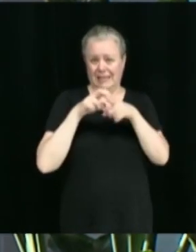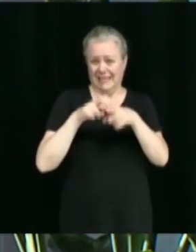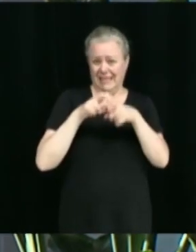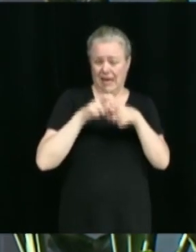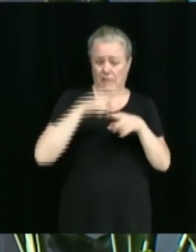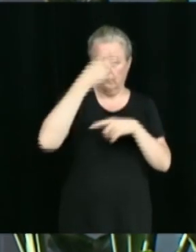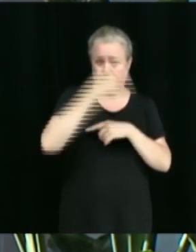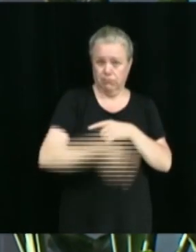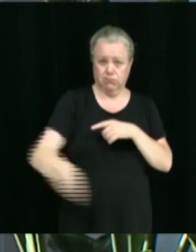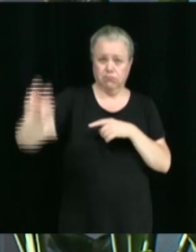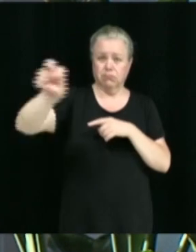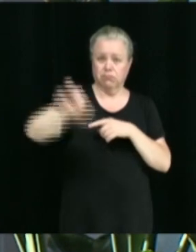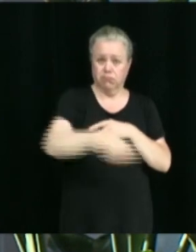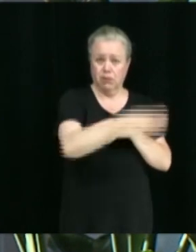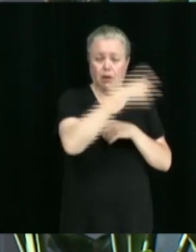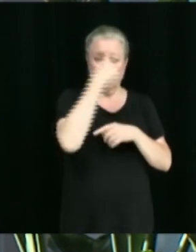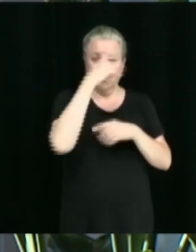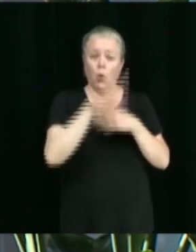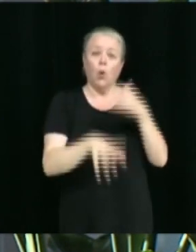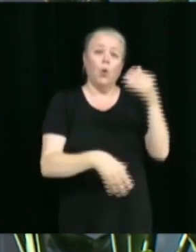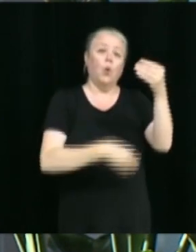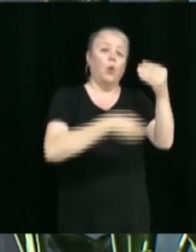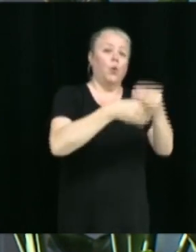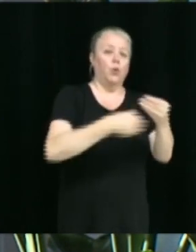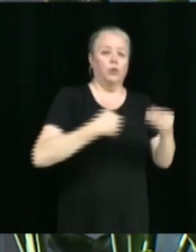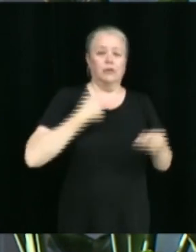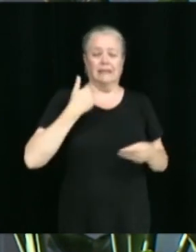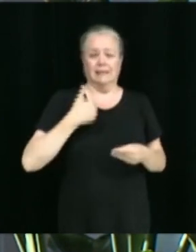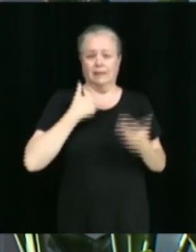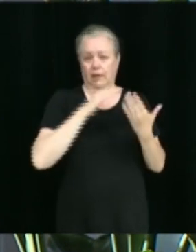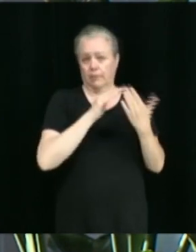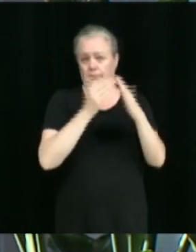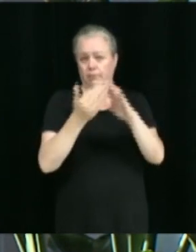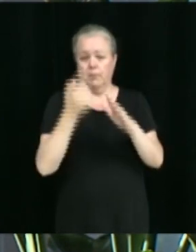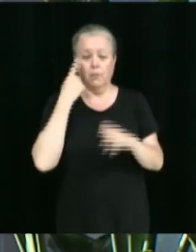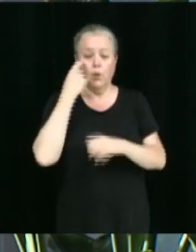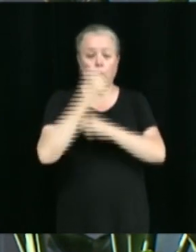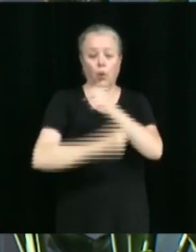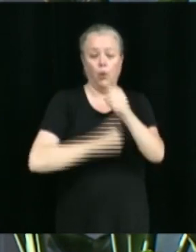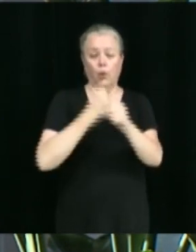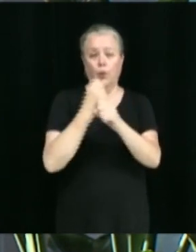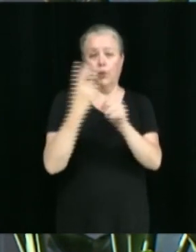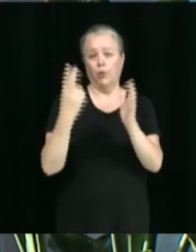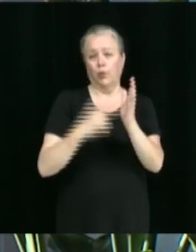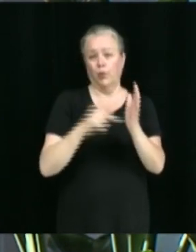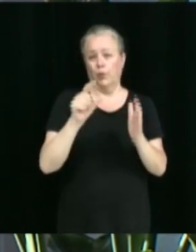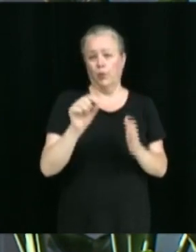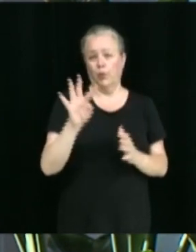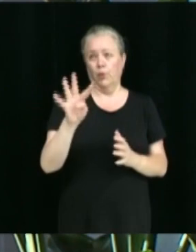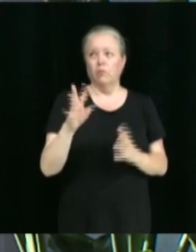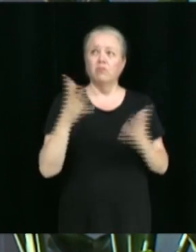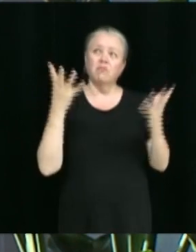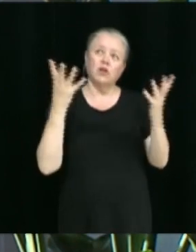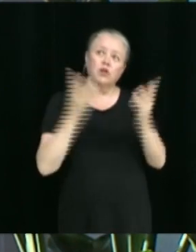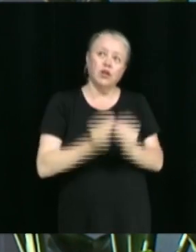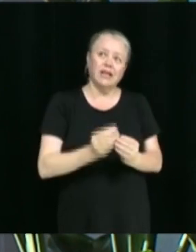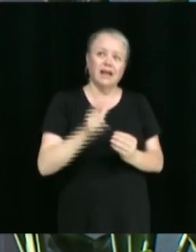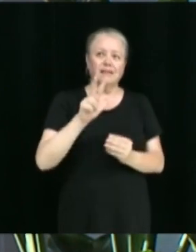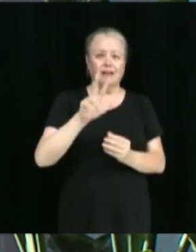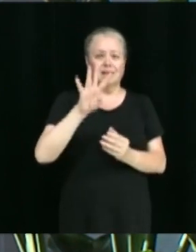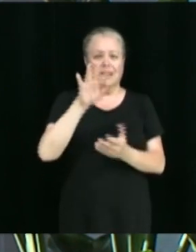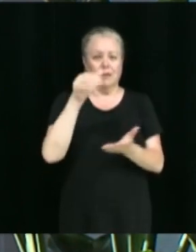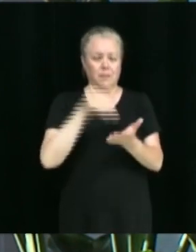afin d'y inclure l'utilisation municipale durant la période estivale 2024. Cette augmentation représente un total de 34